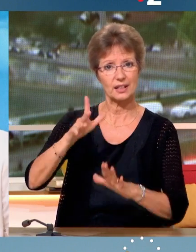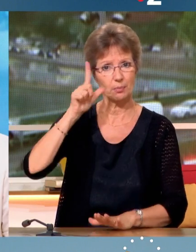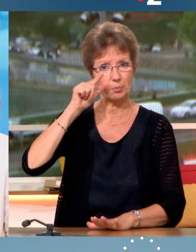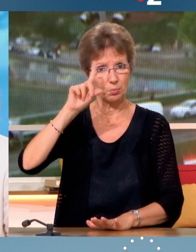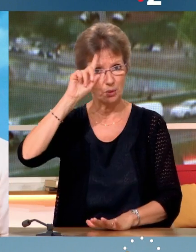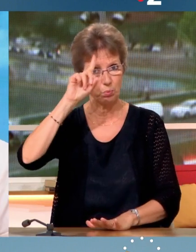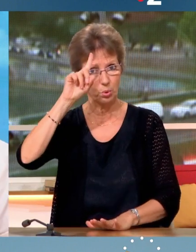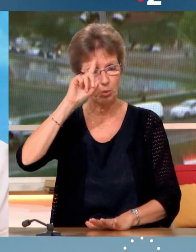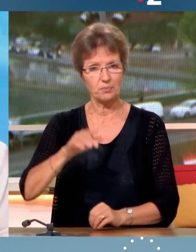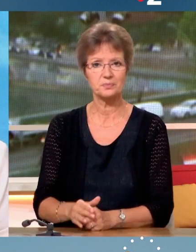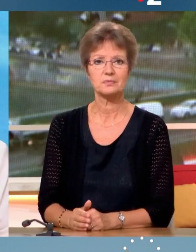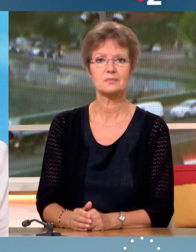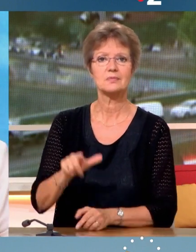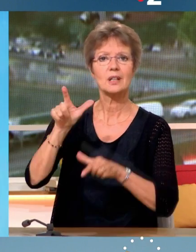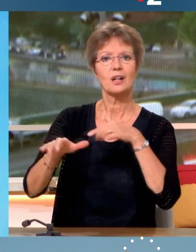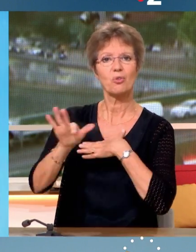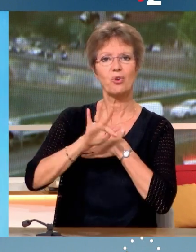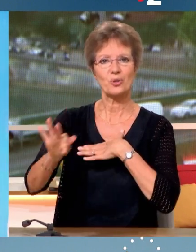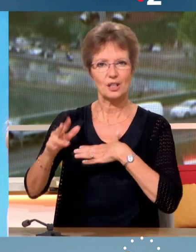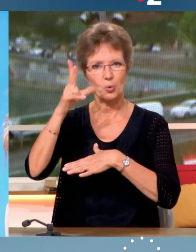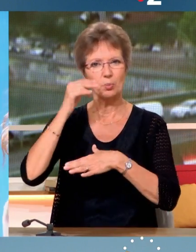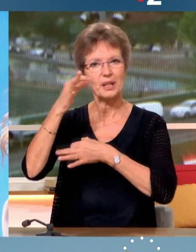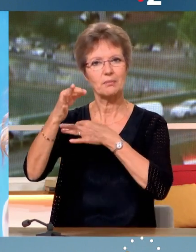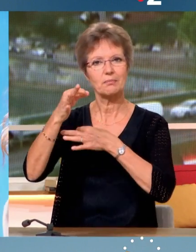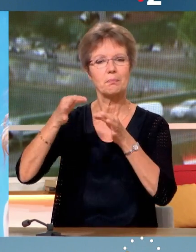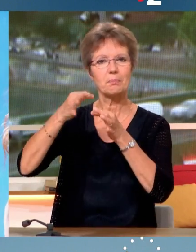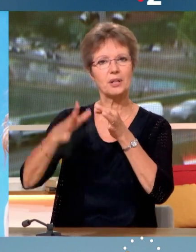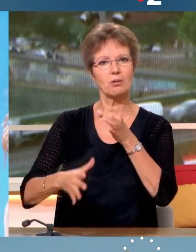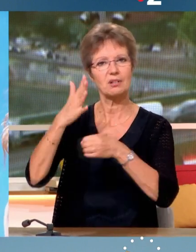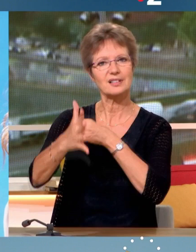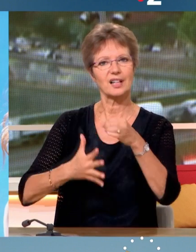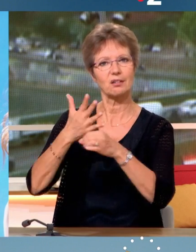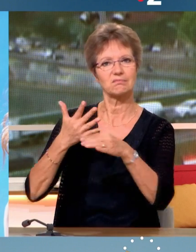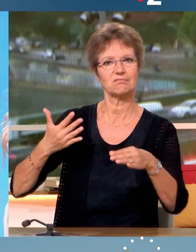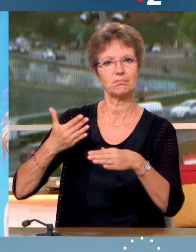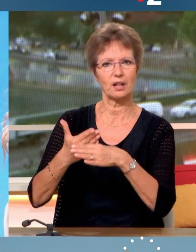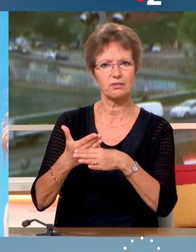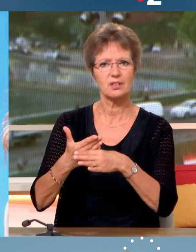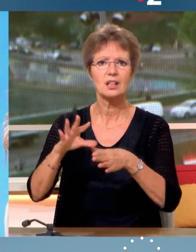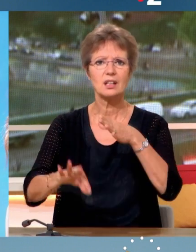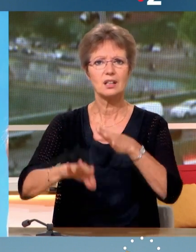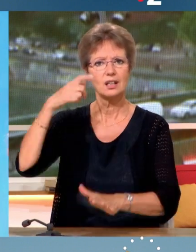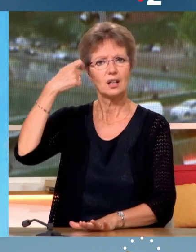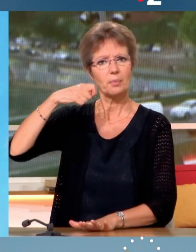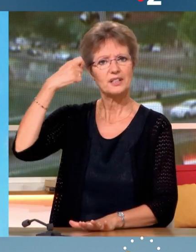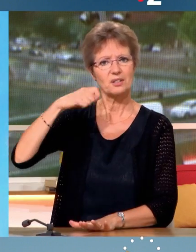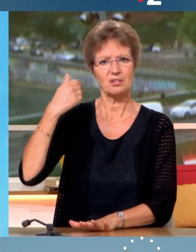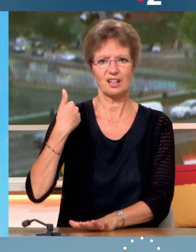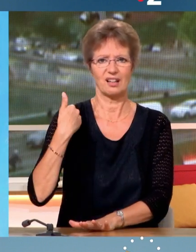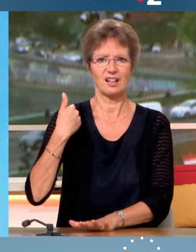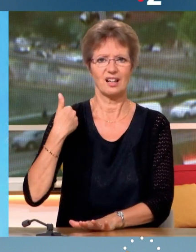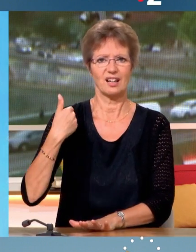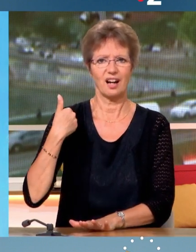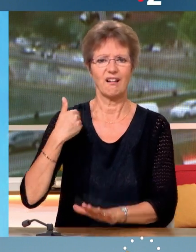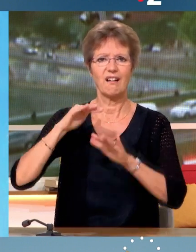simplement que les Français s'ont rendu compte du bilan de M. Macron. Et on a eu une élection présidentielle où, une fois de plus, on a eu